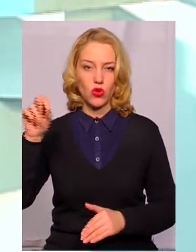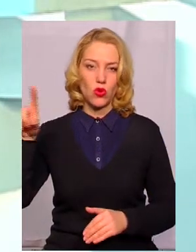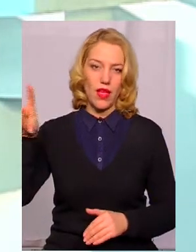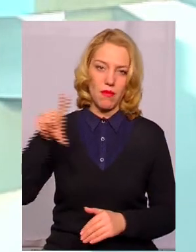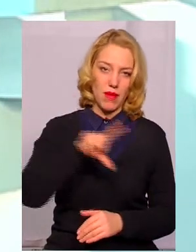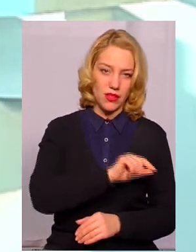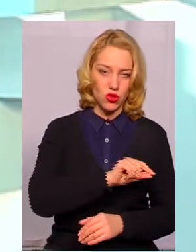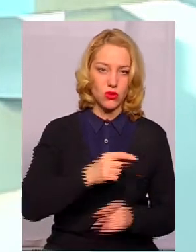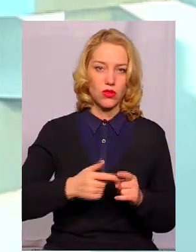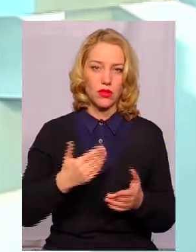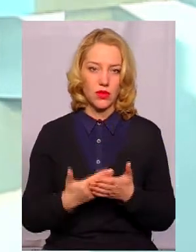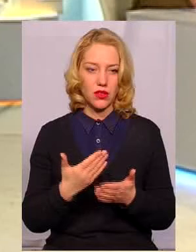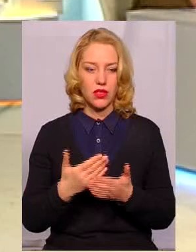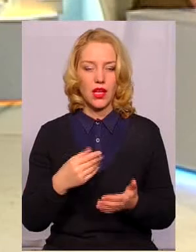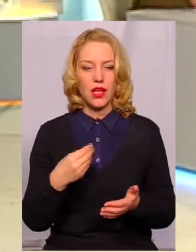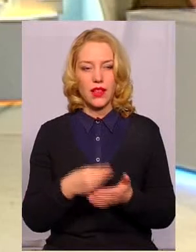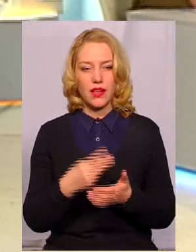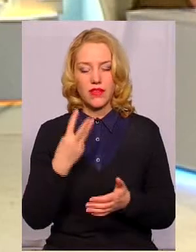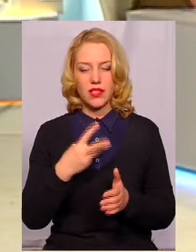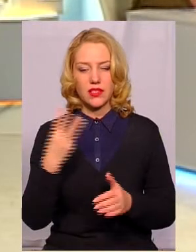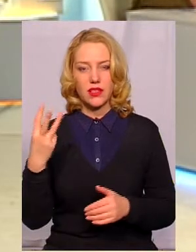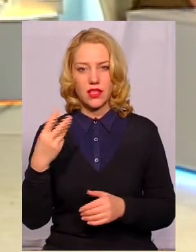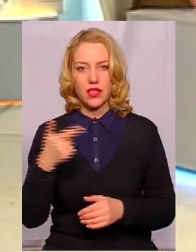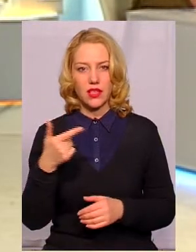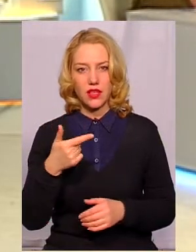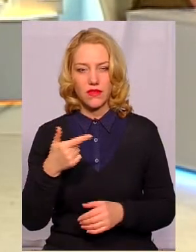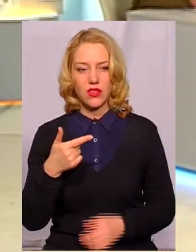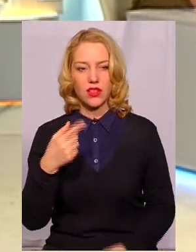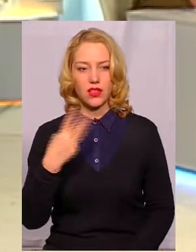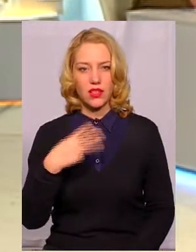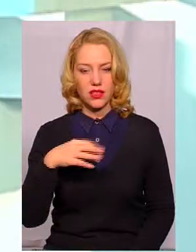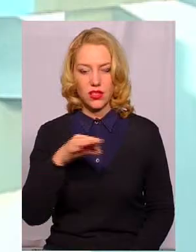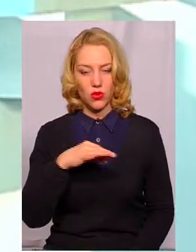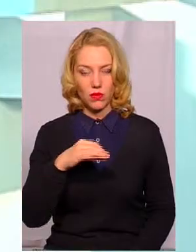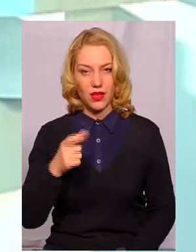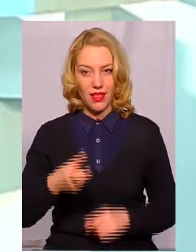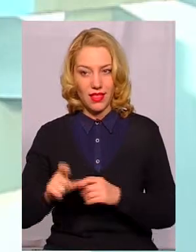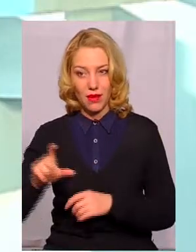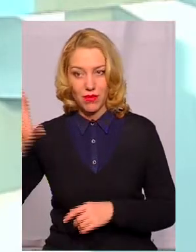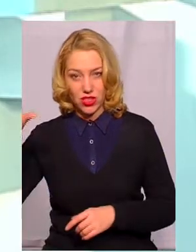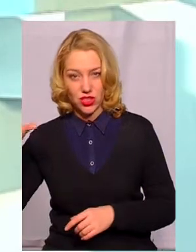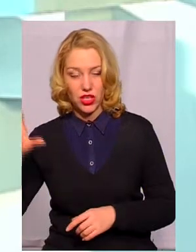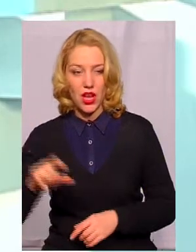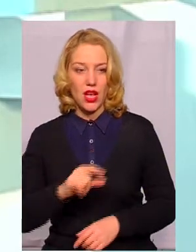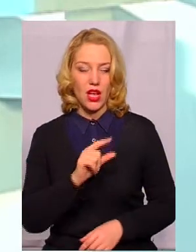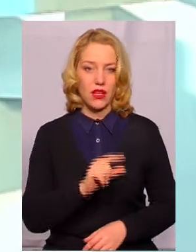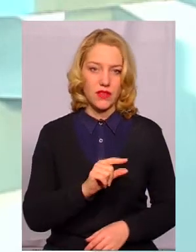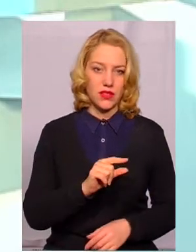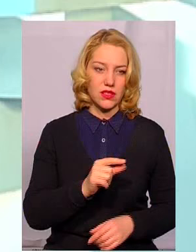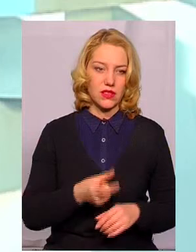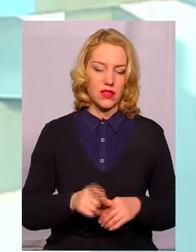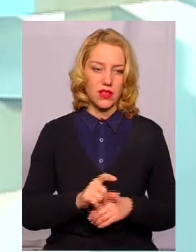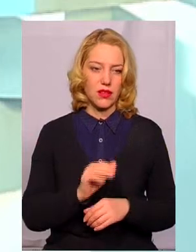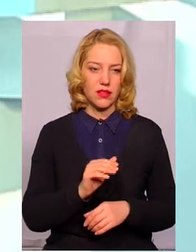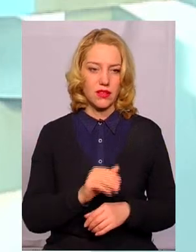тарифи, до прикладу, по водовідведенню 33 гривні 30 копійок, найменше тарифи 2 гривні 32 копійки. А в яких це